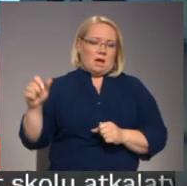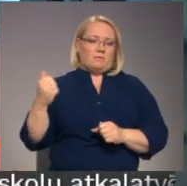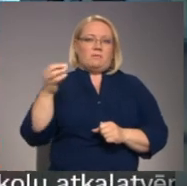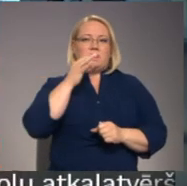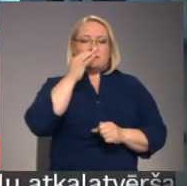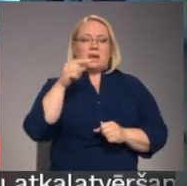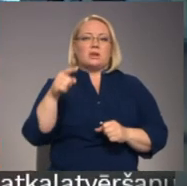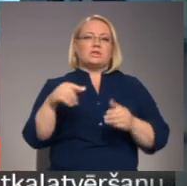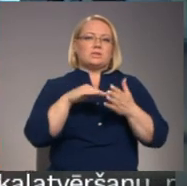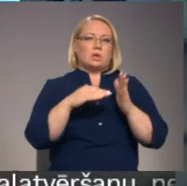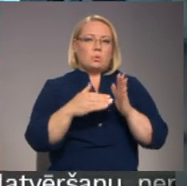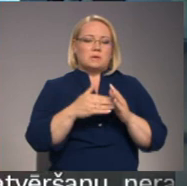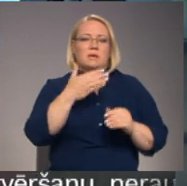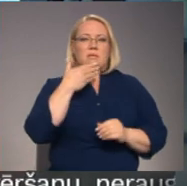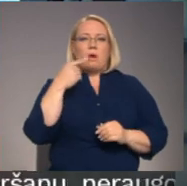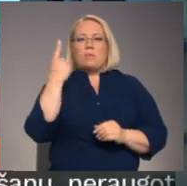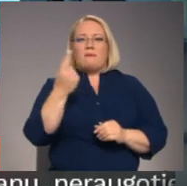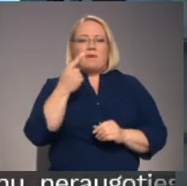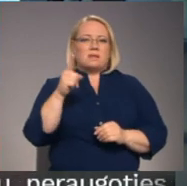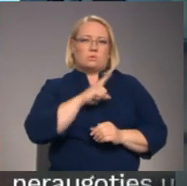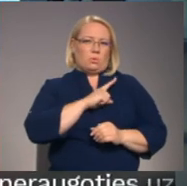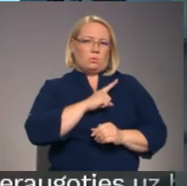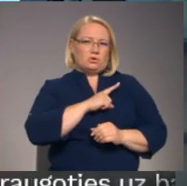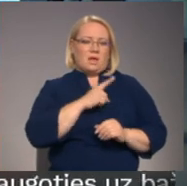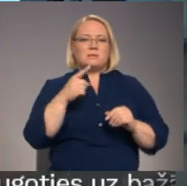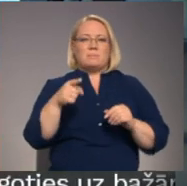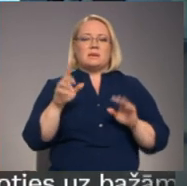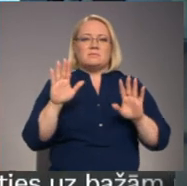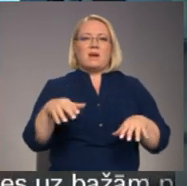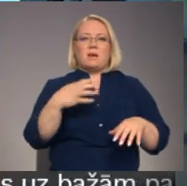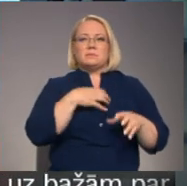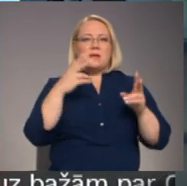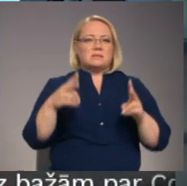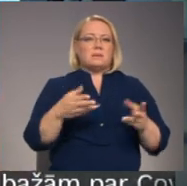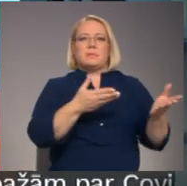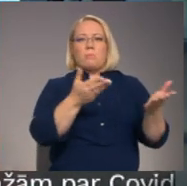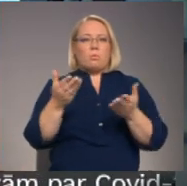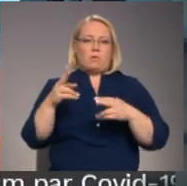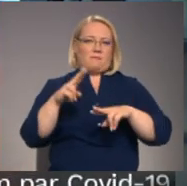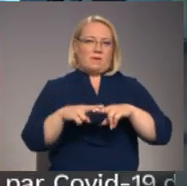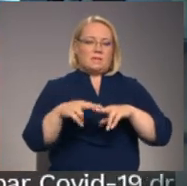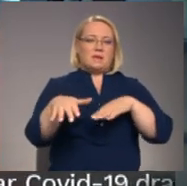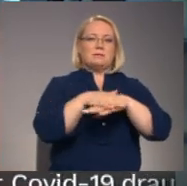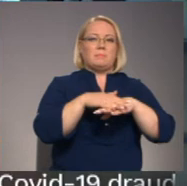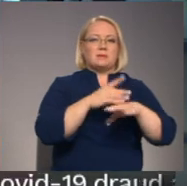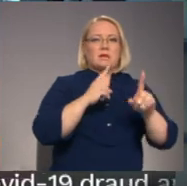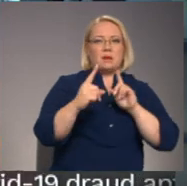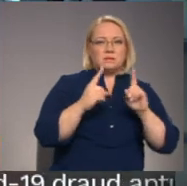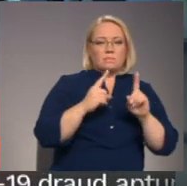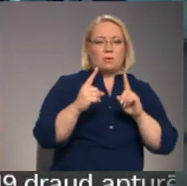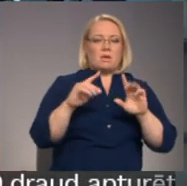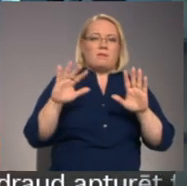vispār neviens nav nodrošināts. Mēs varam sastemt, ja kurā vieta sabiedriskā transportā,